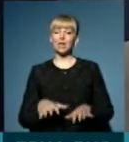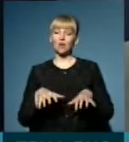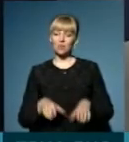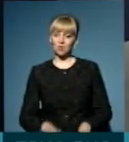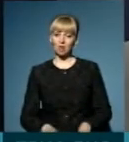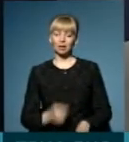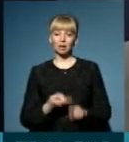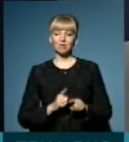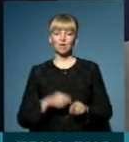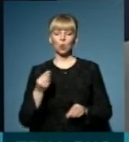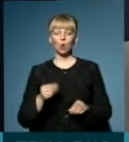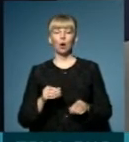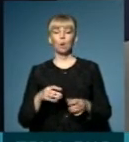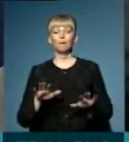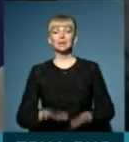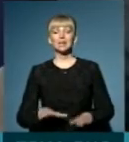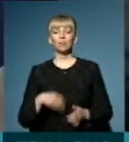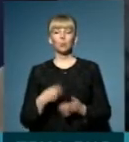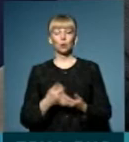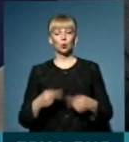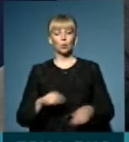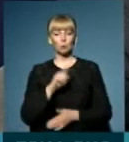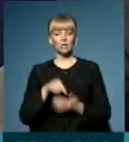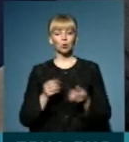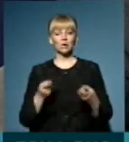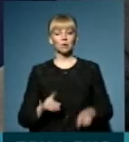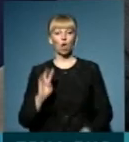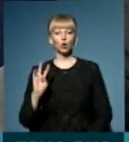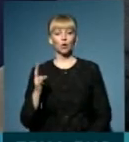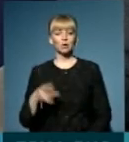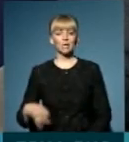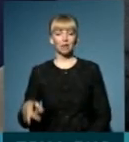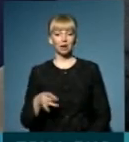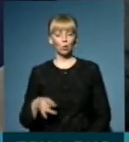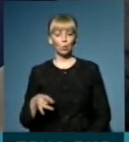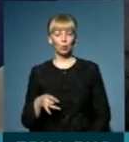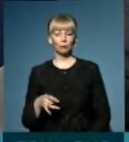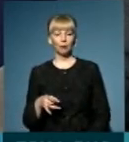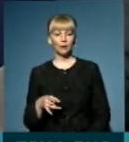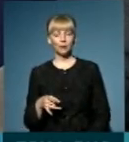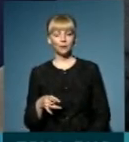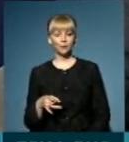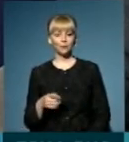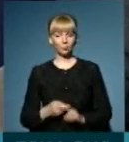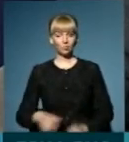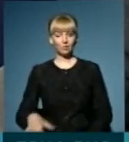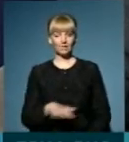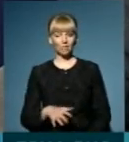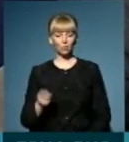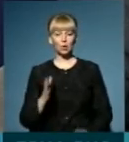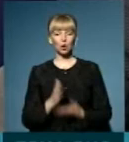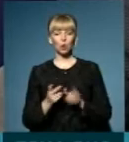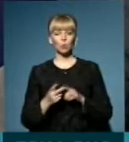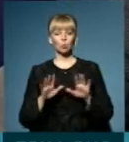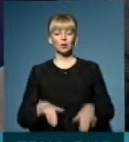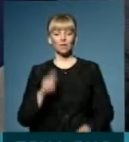гроші місцевих бюджетів. Інше питання, що, насправді, Новосолицький район – це територіальна дитниця, яка знаходиться на